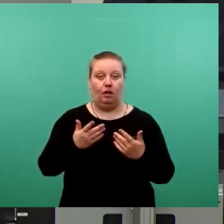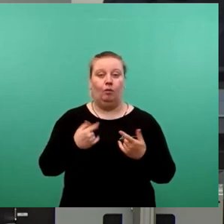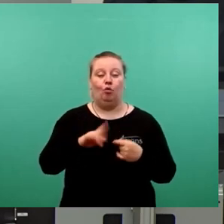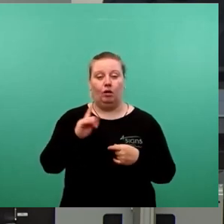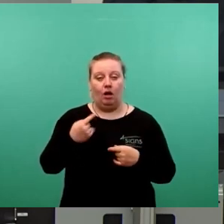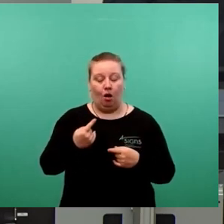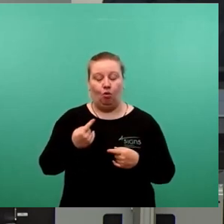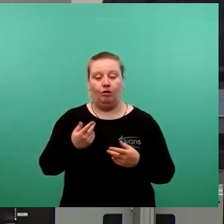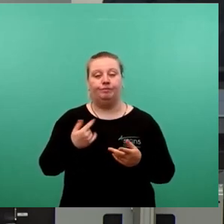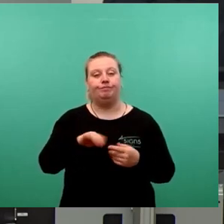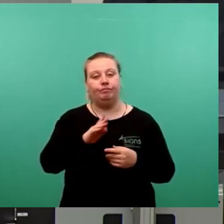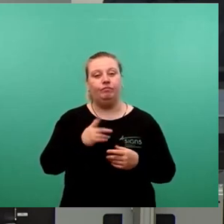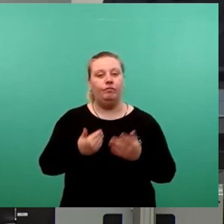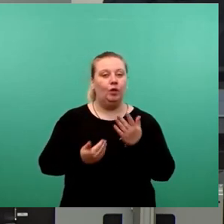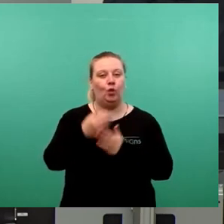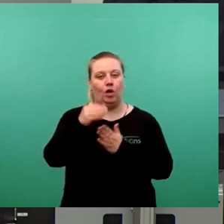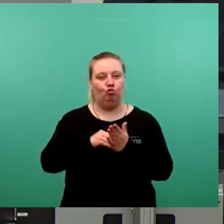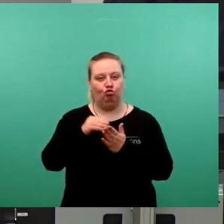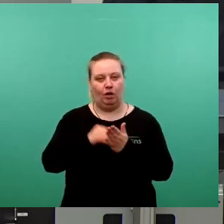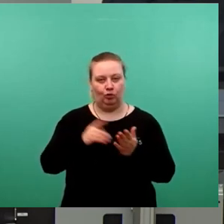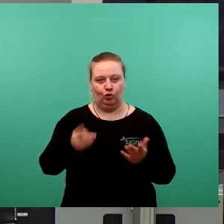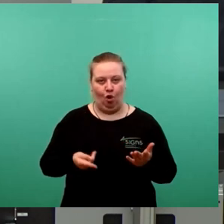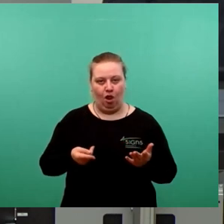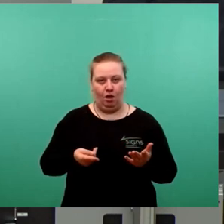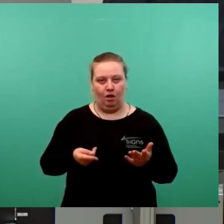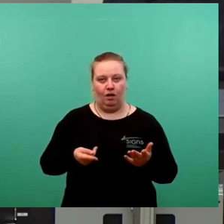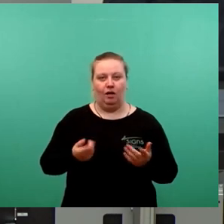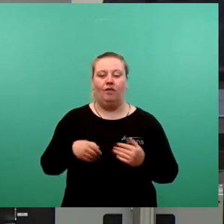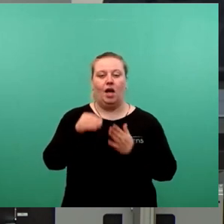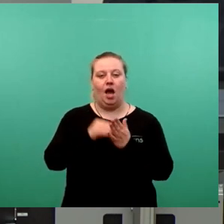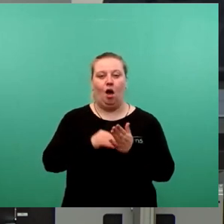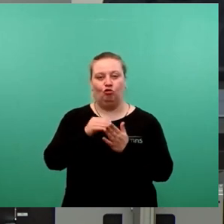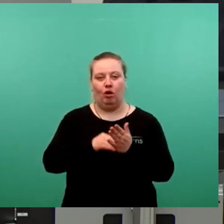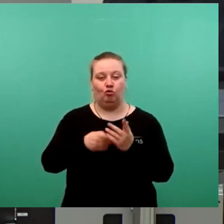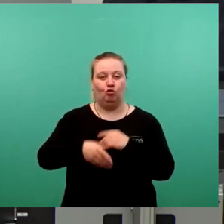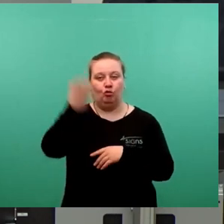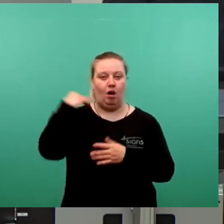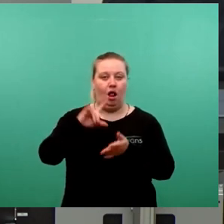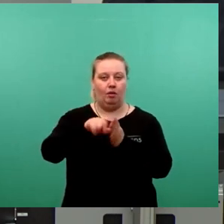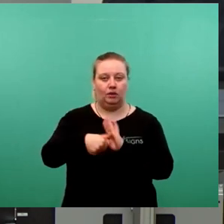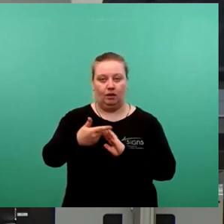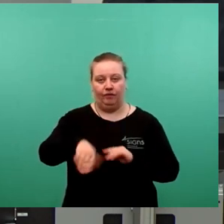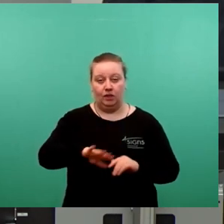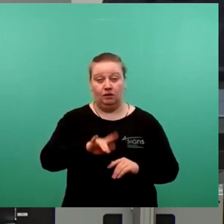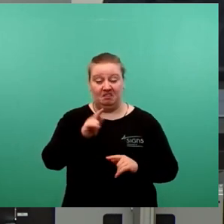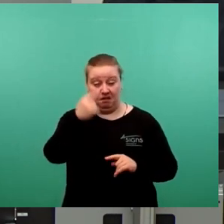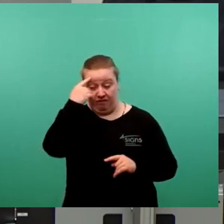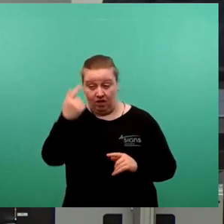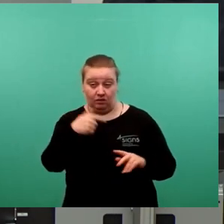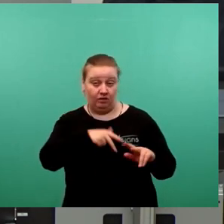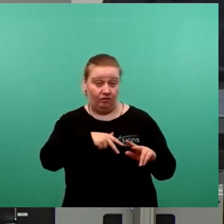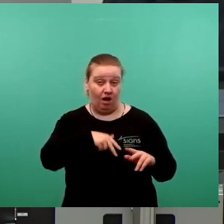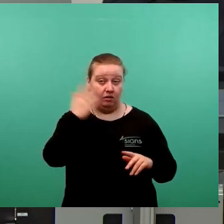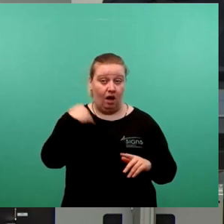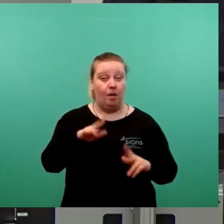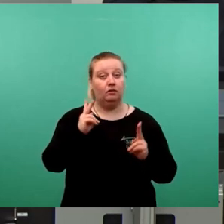Ressorts neu ausgeschrieben werden. Denn der Ausschreibungsfluss liegt inzwischen über einen halben Jahr zurück. Keiner weiß mehr, welche der ursprünglichen